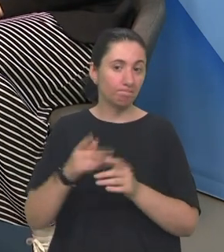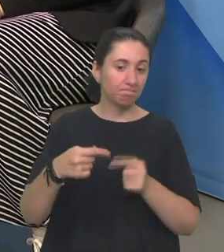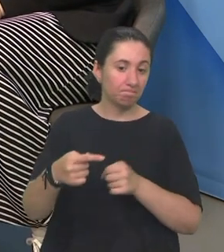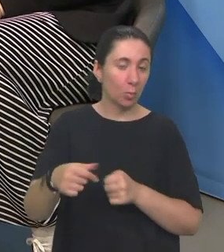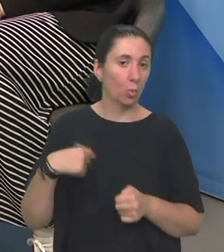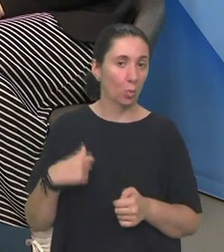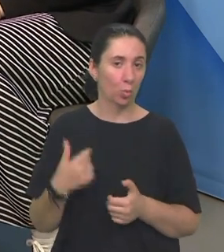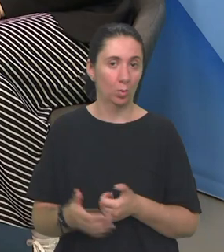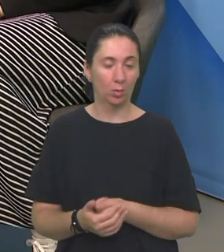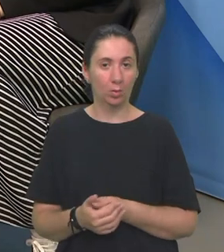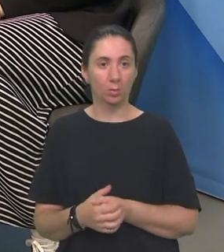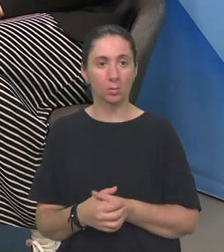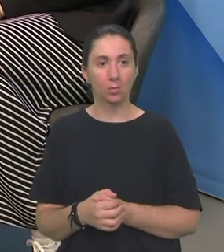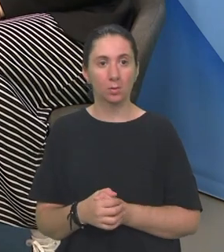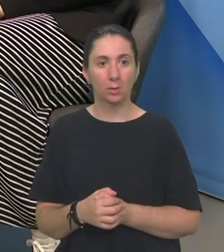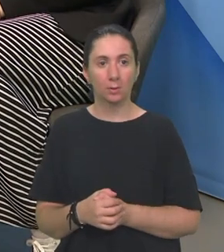nekoliko godina?